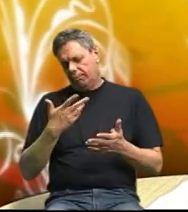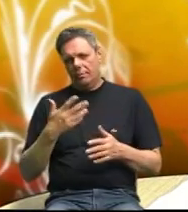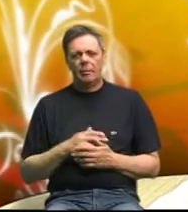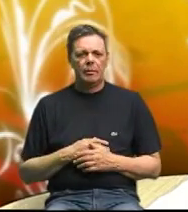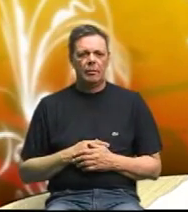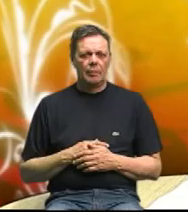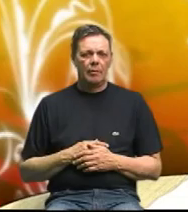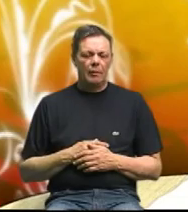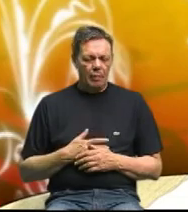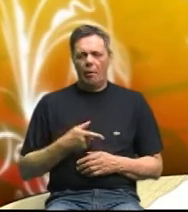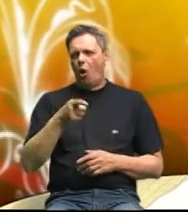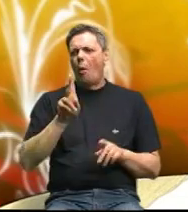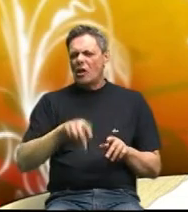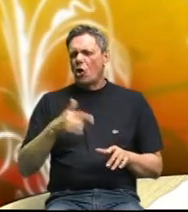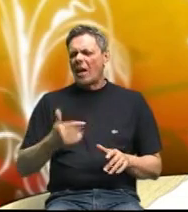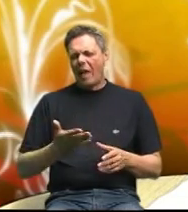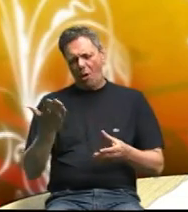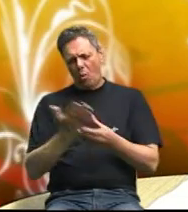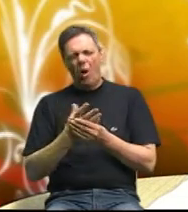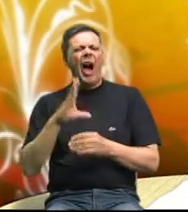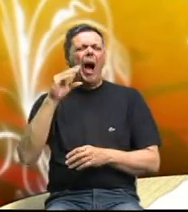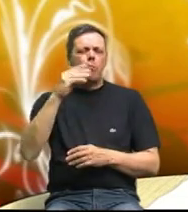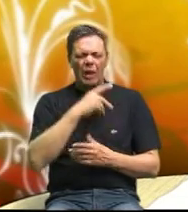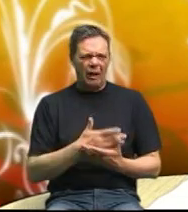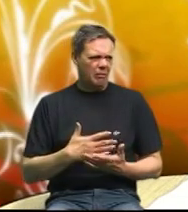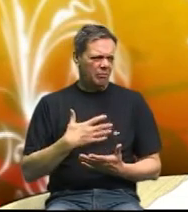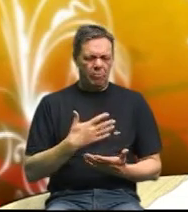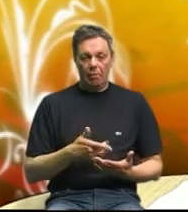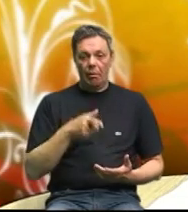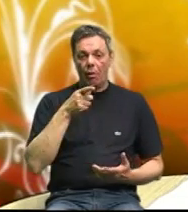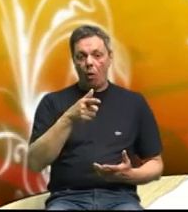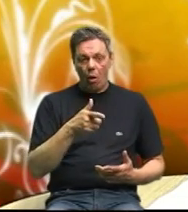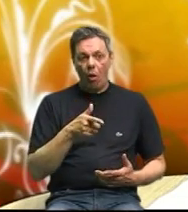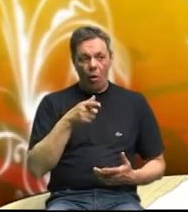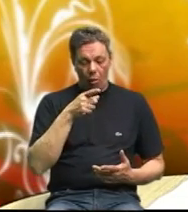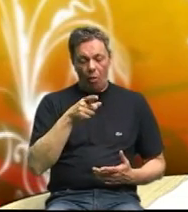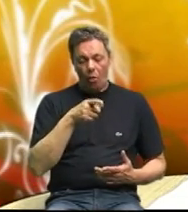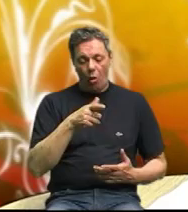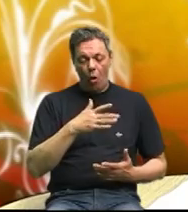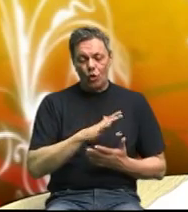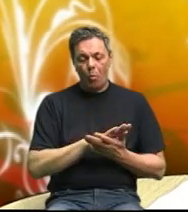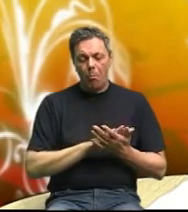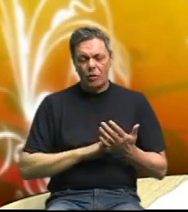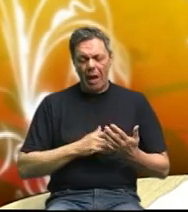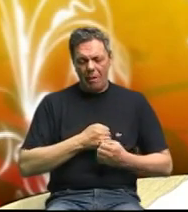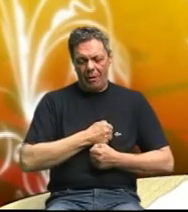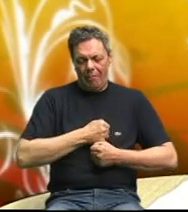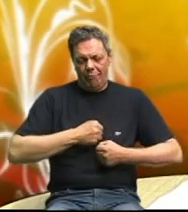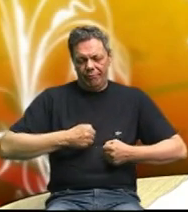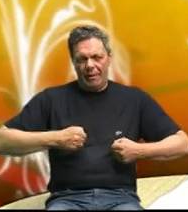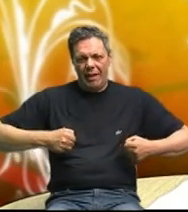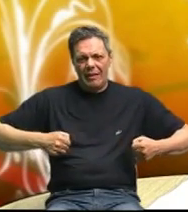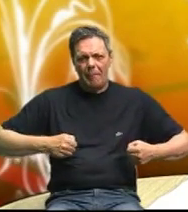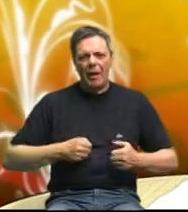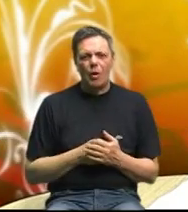kada su došli hamburgeri svašta ovo nešto užas odjela oni svaki dan raste oko ne znam koliko ne usudim vam se reći